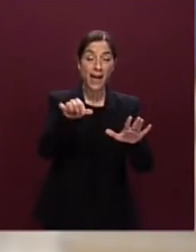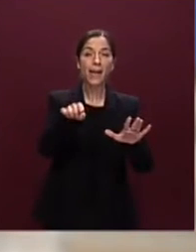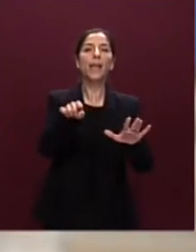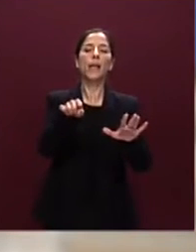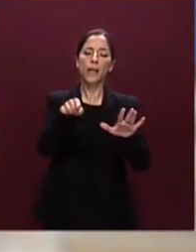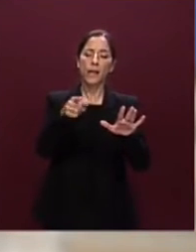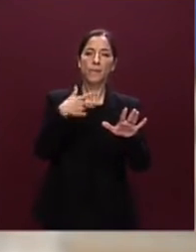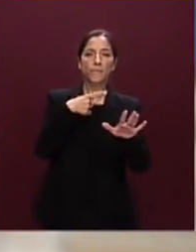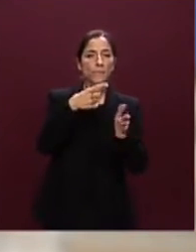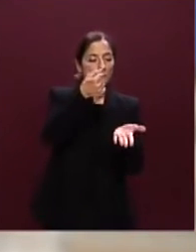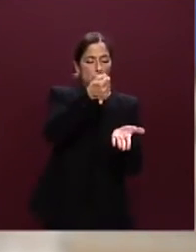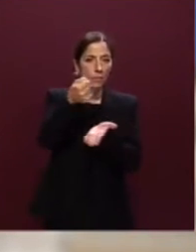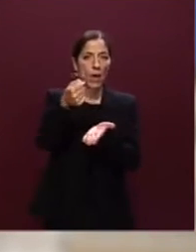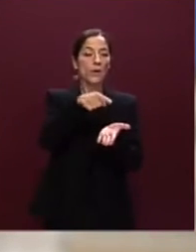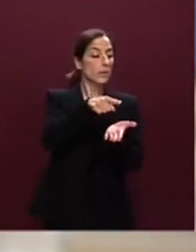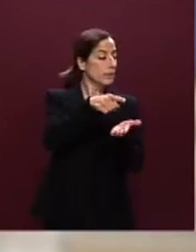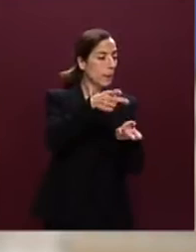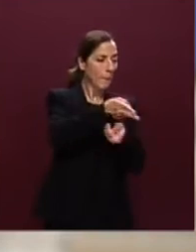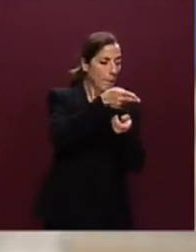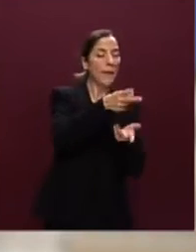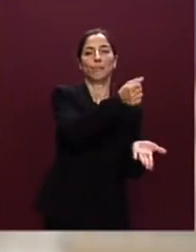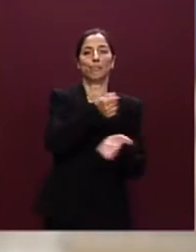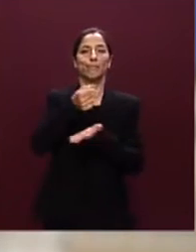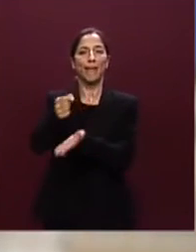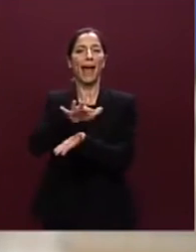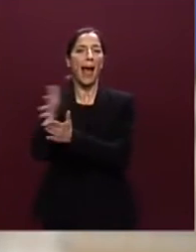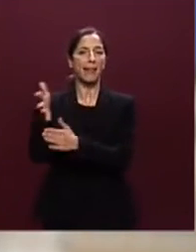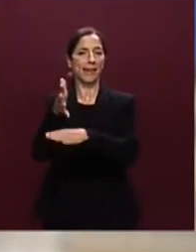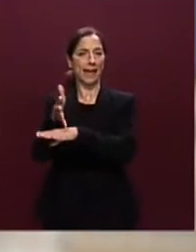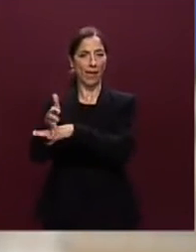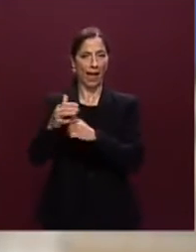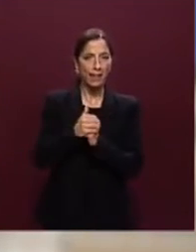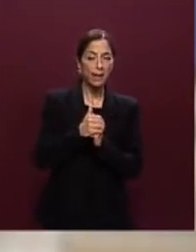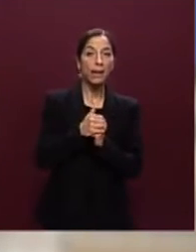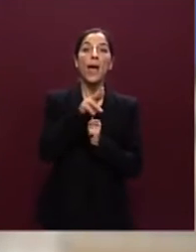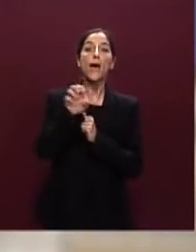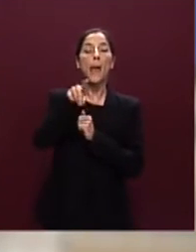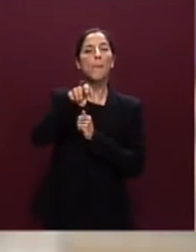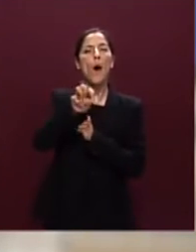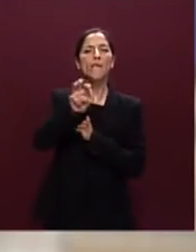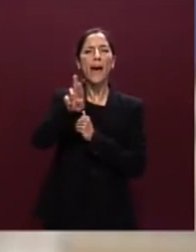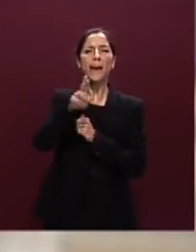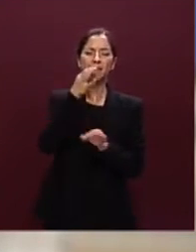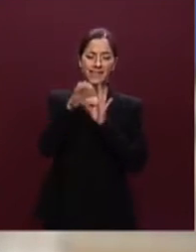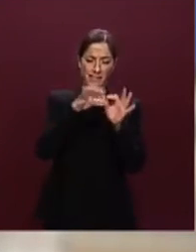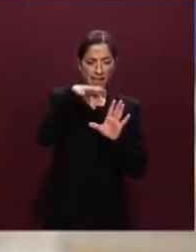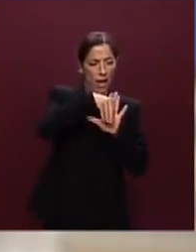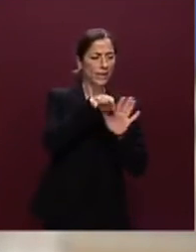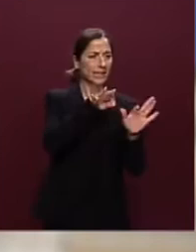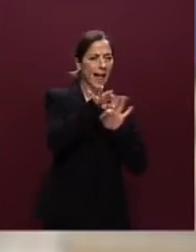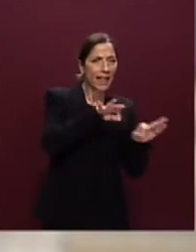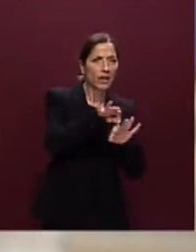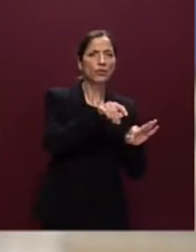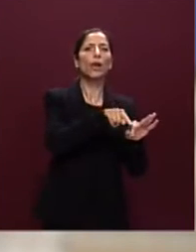efficace su interventi e vengono al Repower che saranno caratterizzati dalle strategie insedi all'interno del Repower e che muovono